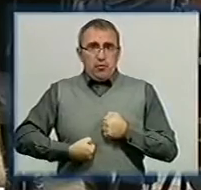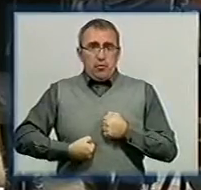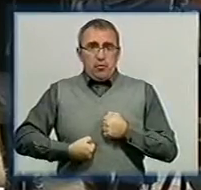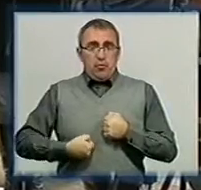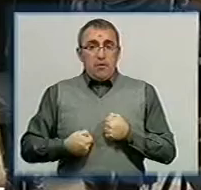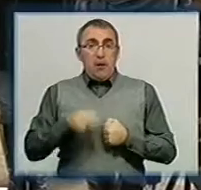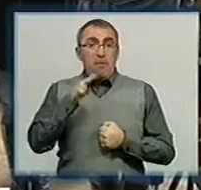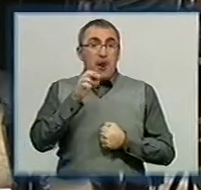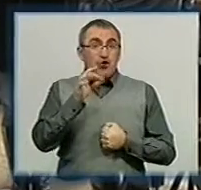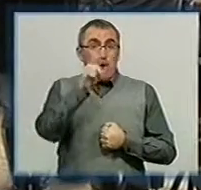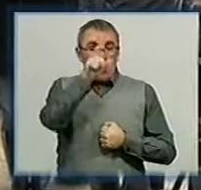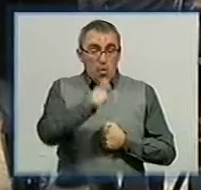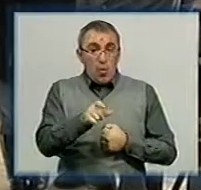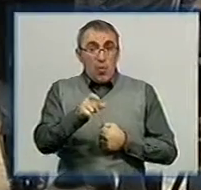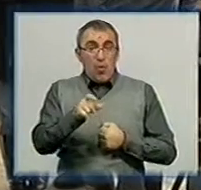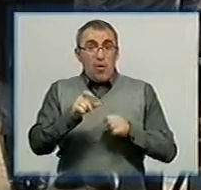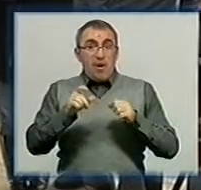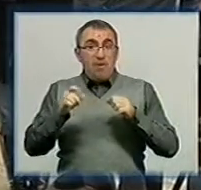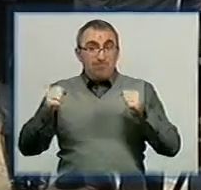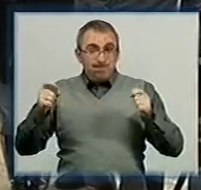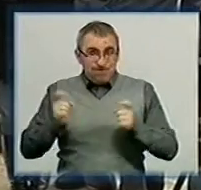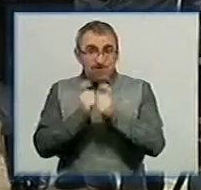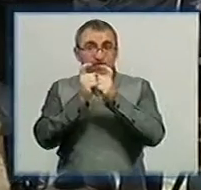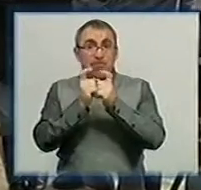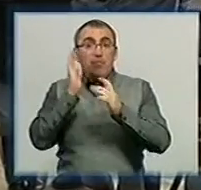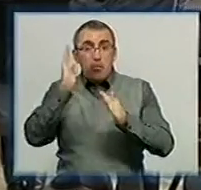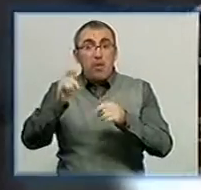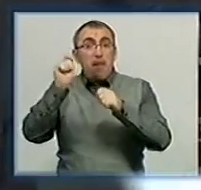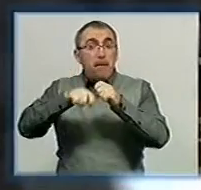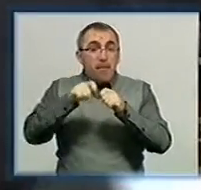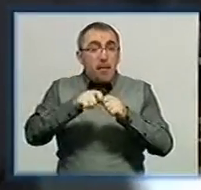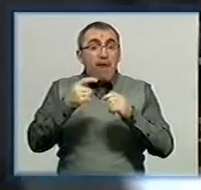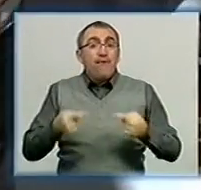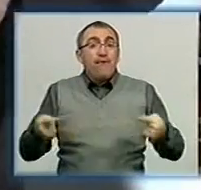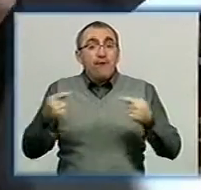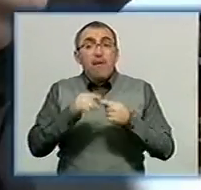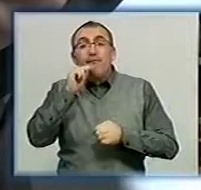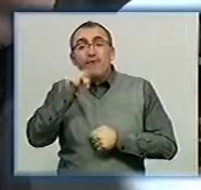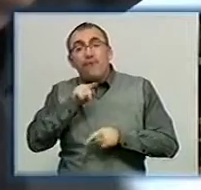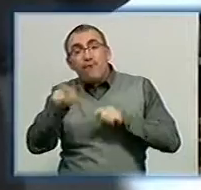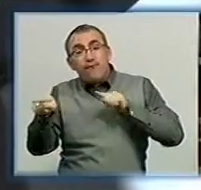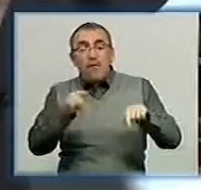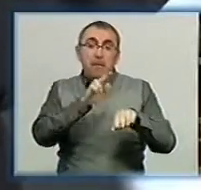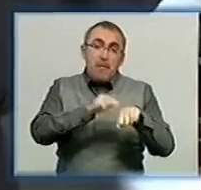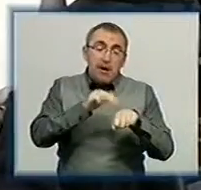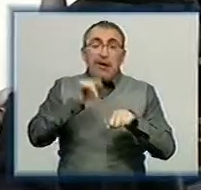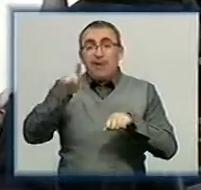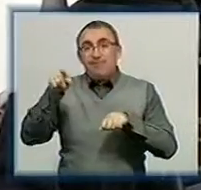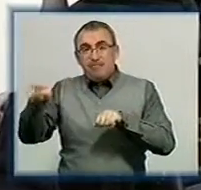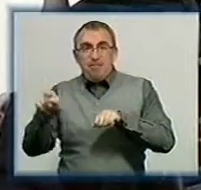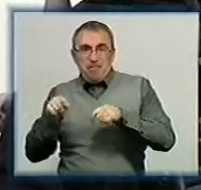Леонід Панченко зазначив, що з приводу сутички буде проведено перевірку, яка визначить ступінь вини як міліціонерів, так і